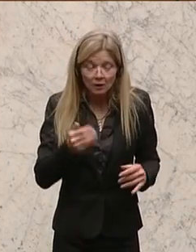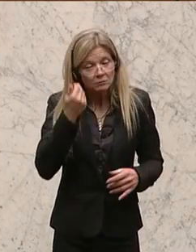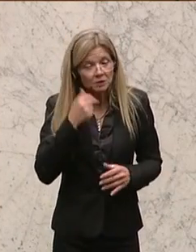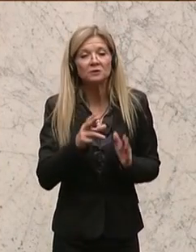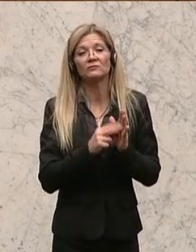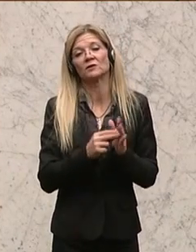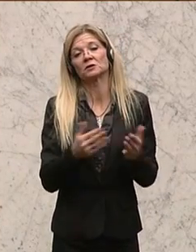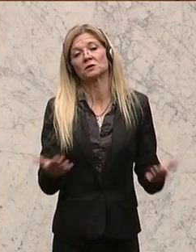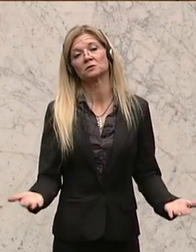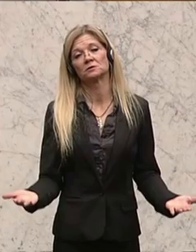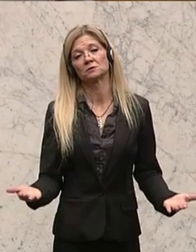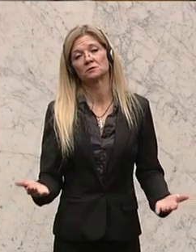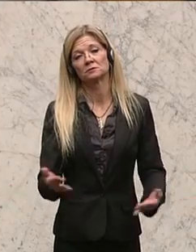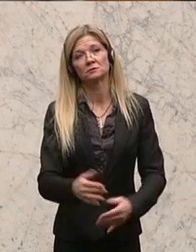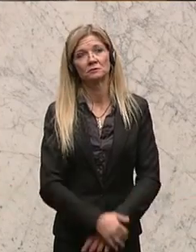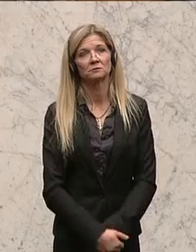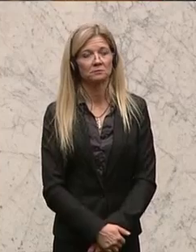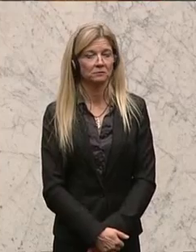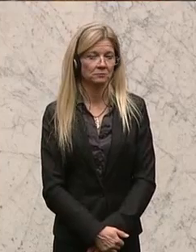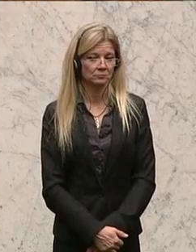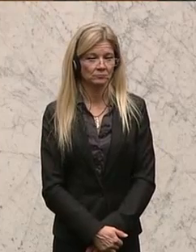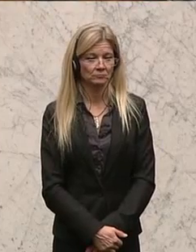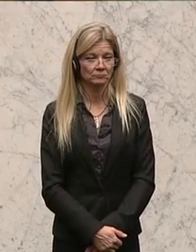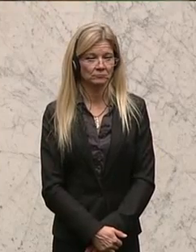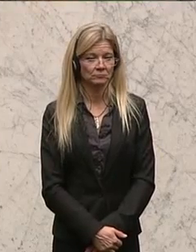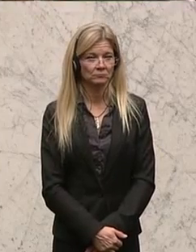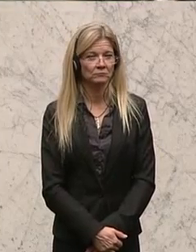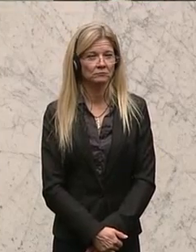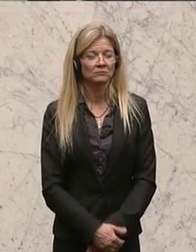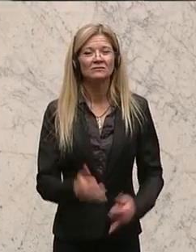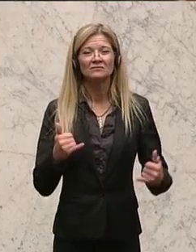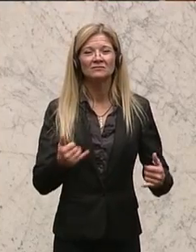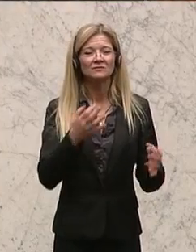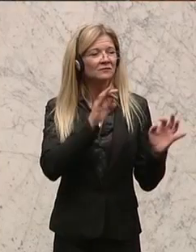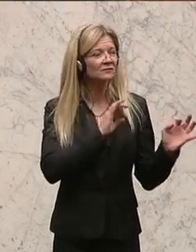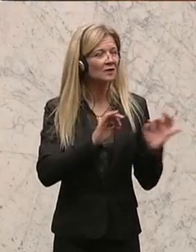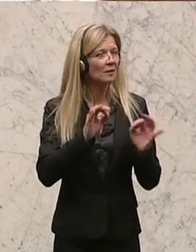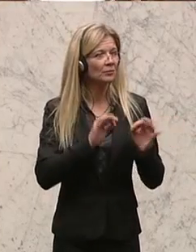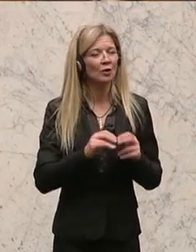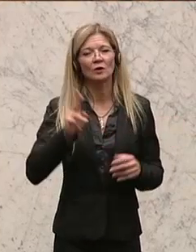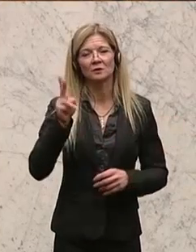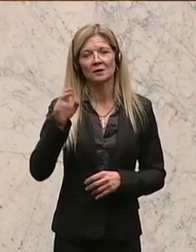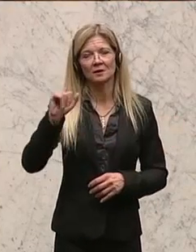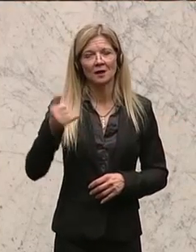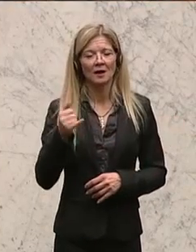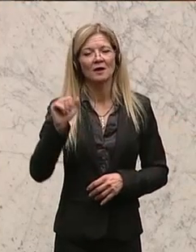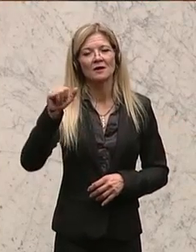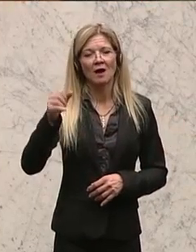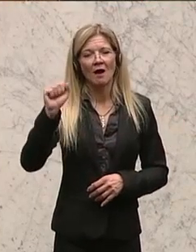sie. Mit dem vorliegenden Finanzausgleich würde die Autonomie der Gemeinden ausgehöhlt und die